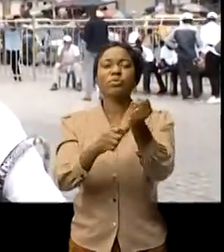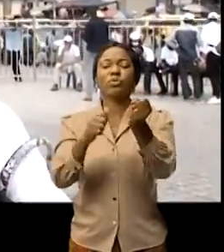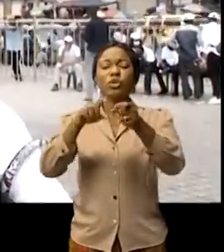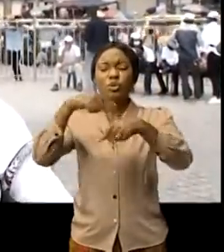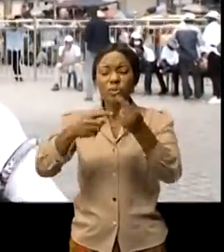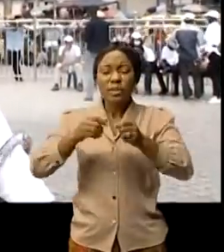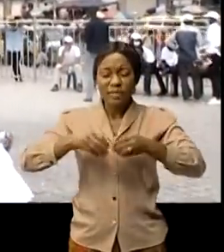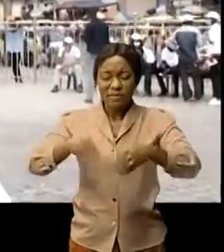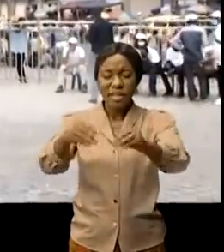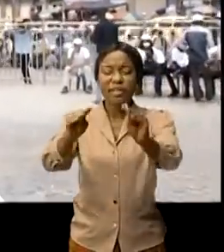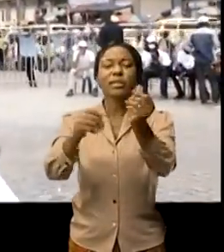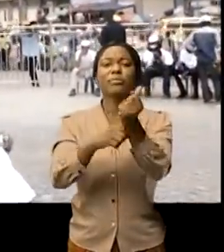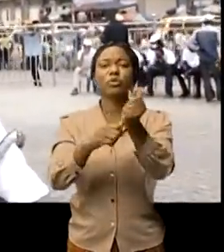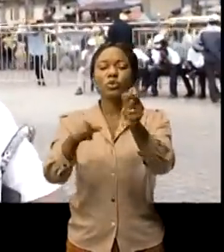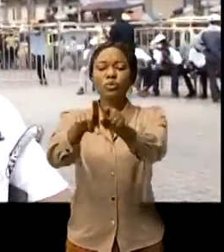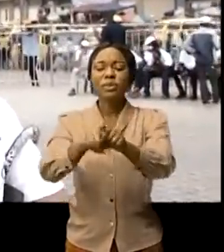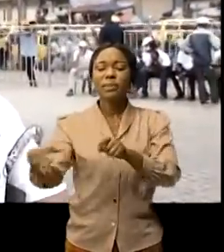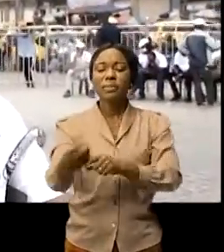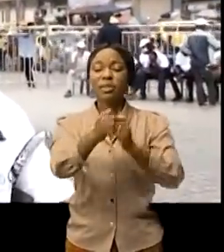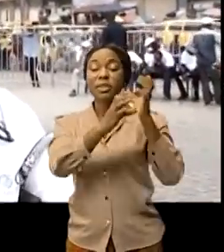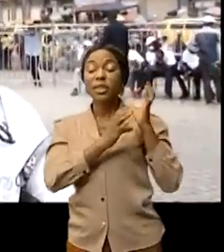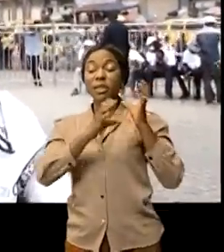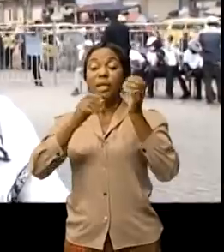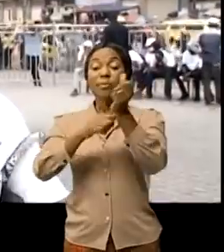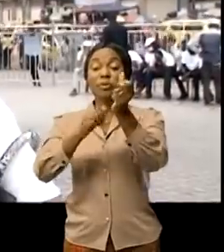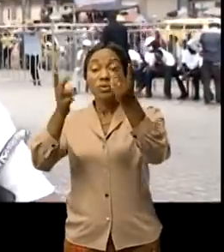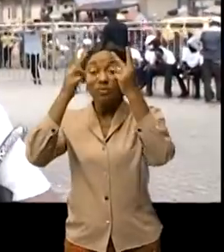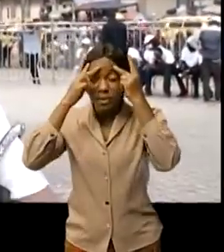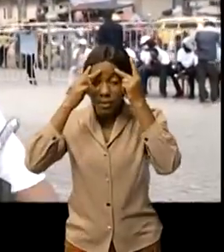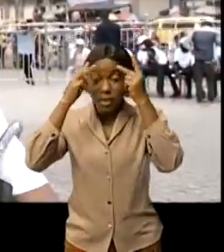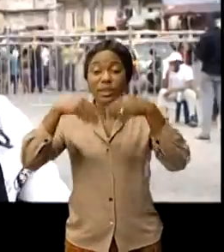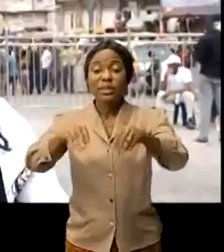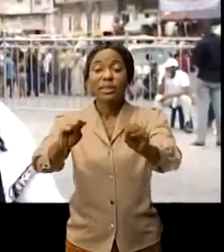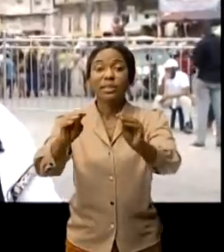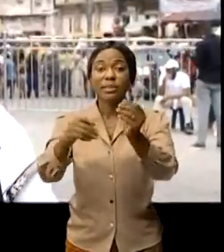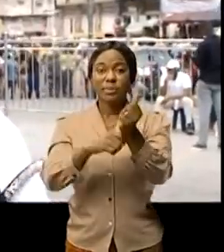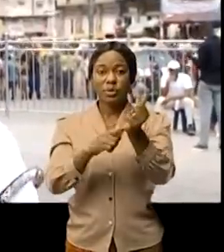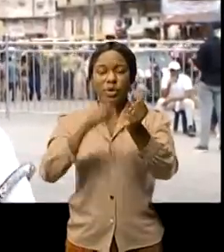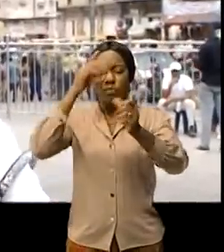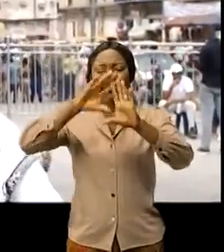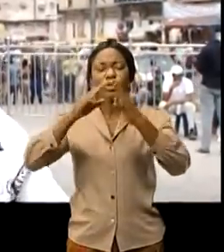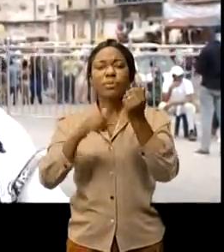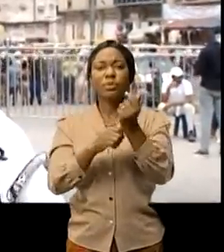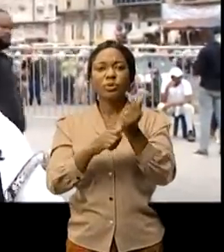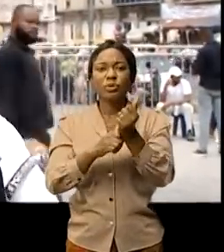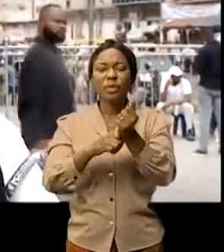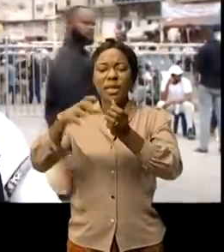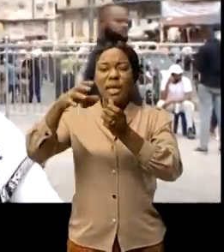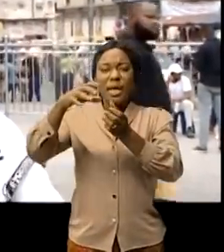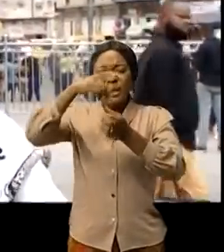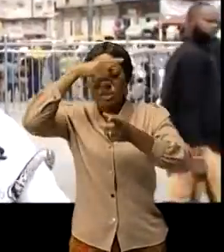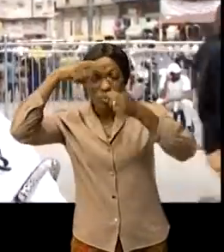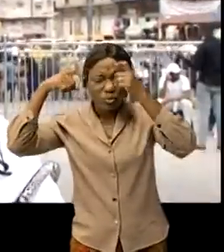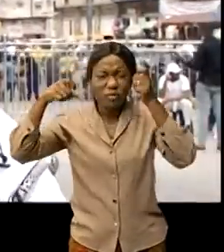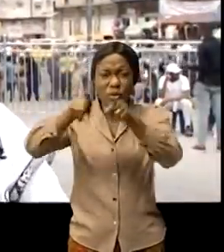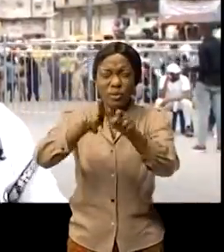et aussi de prendre en charge les victimes de traite des personnes. Pour toutes les personnes qui sont maltraitées ce